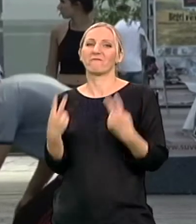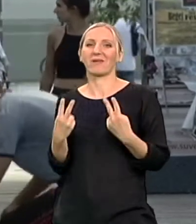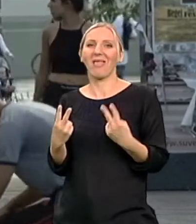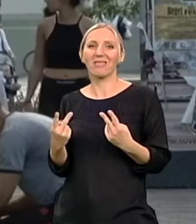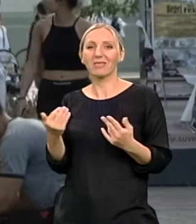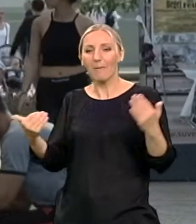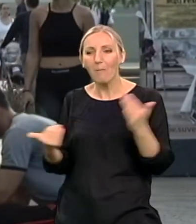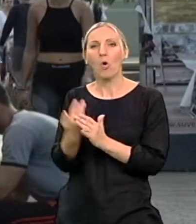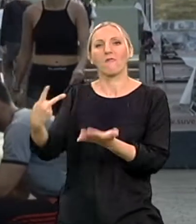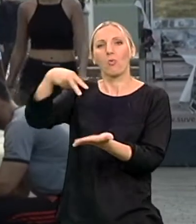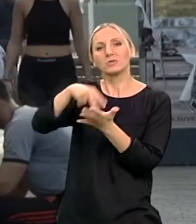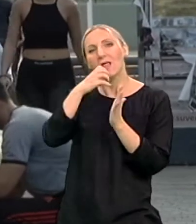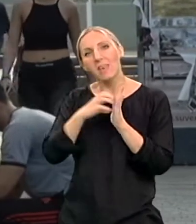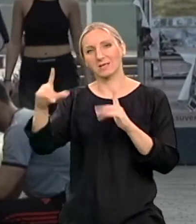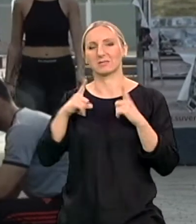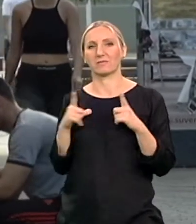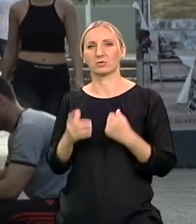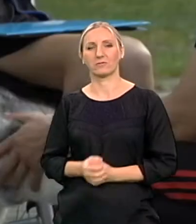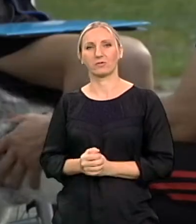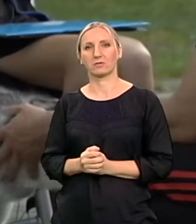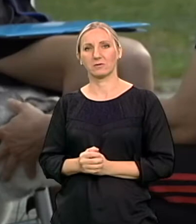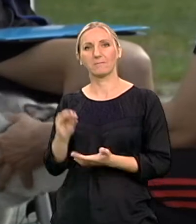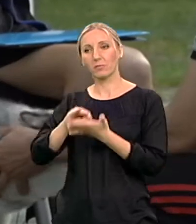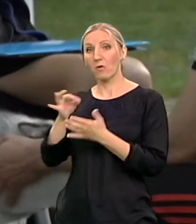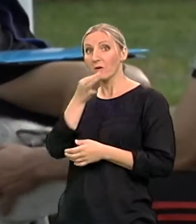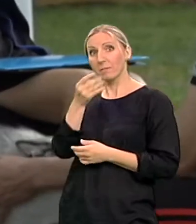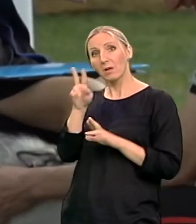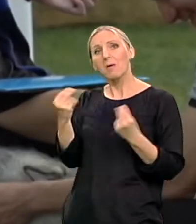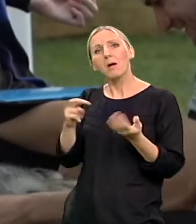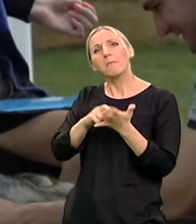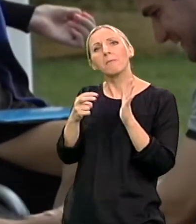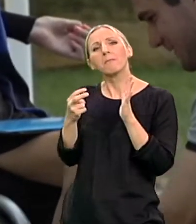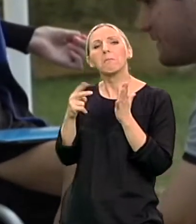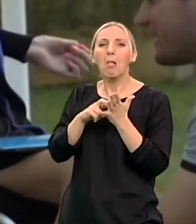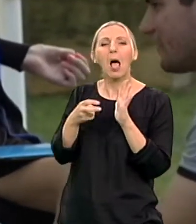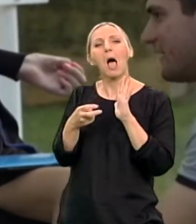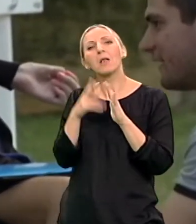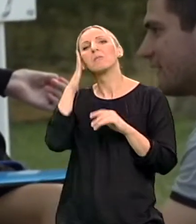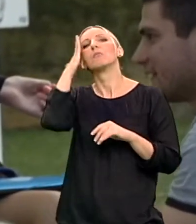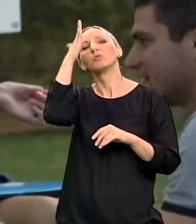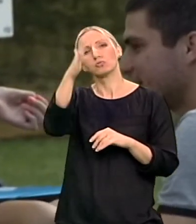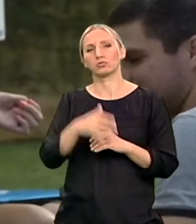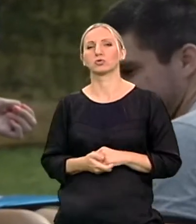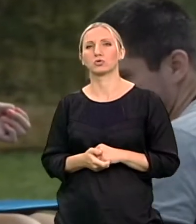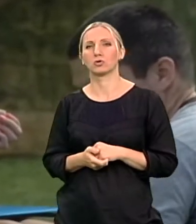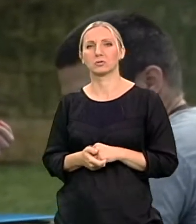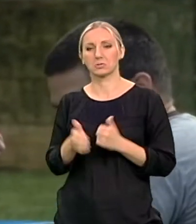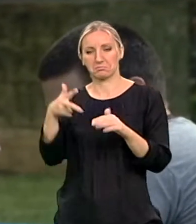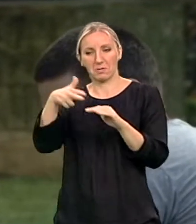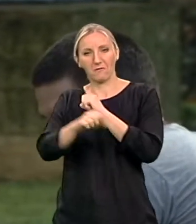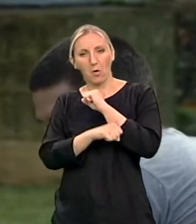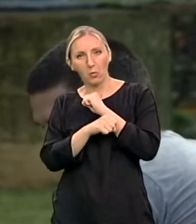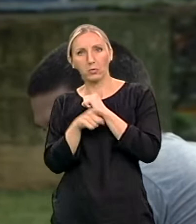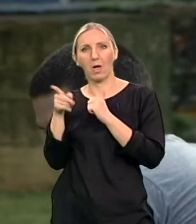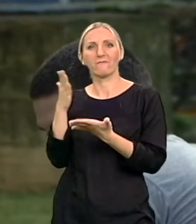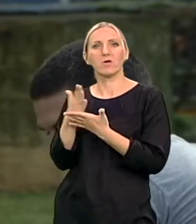ustajanja i nastavka. Recim da li imate nekakve planove za budućnost zajedničke? Pa naravno. Ona sada uskoro recimo završava fakultet ti već